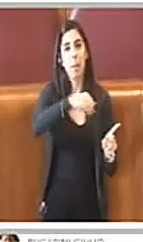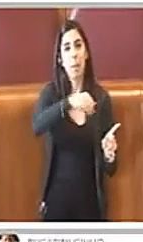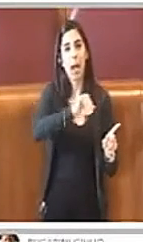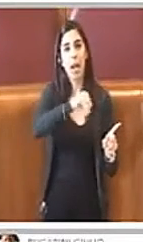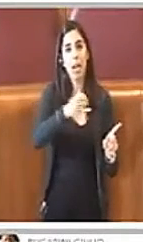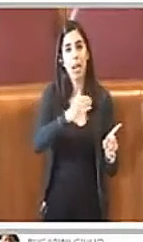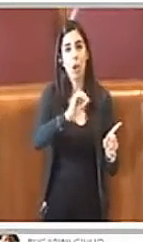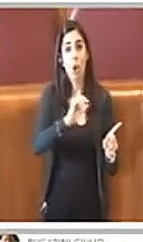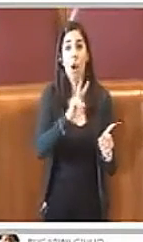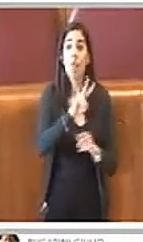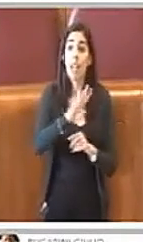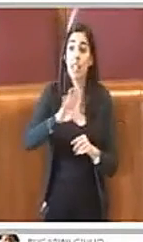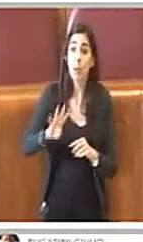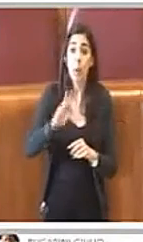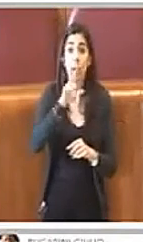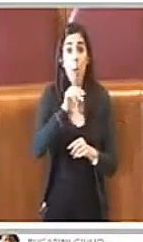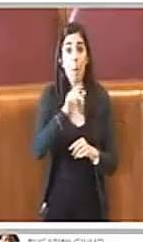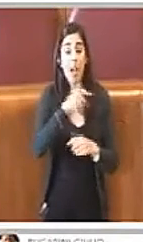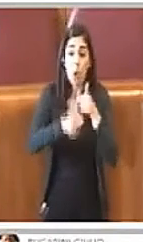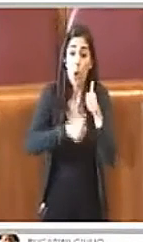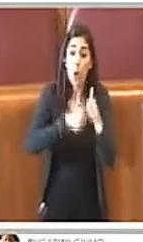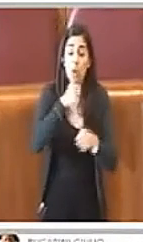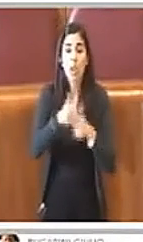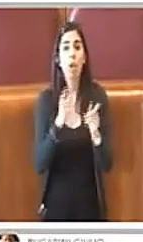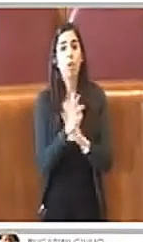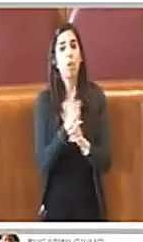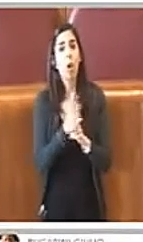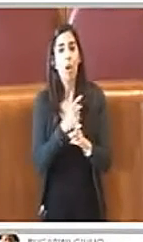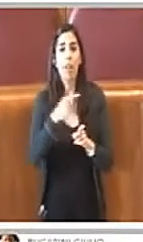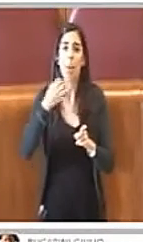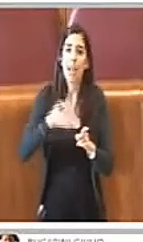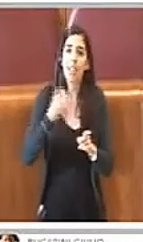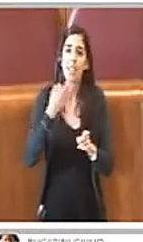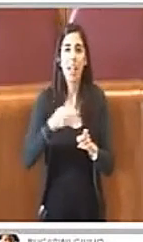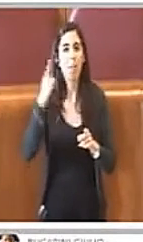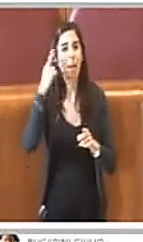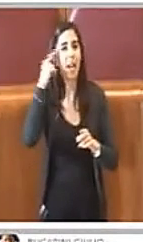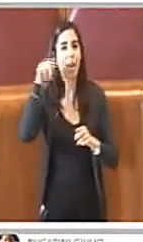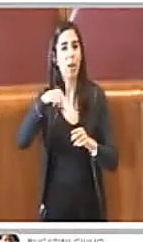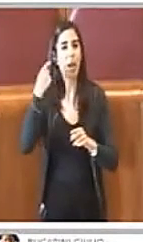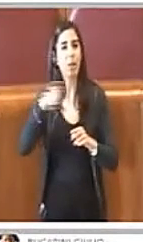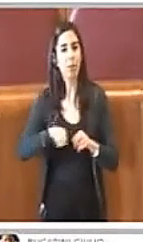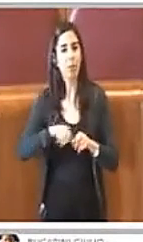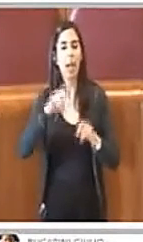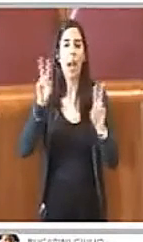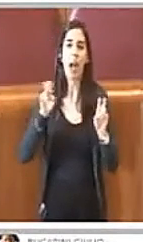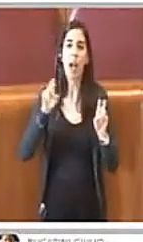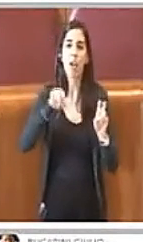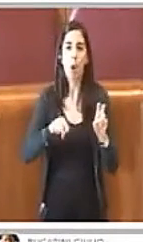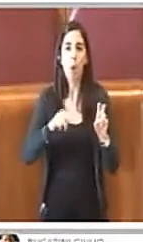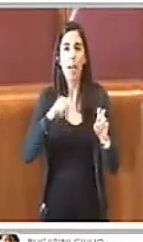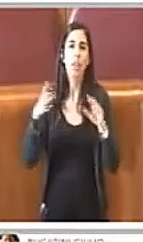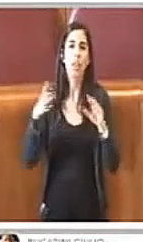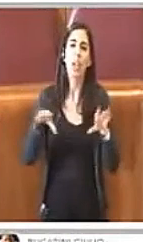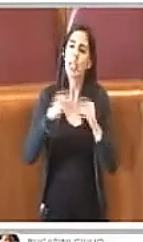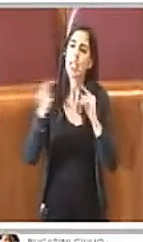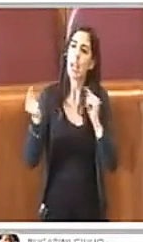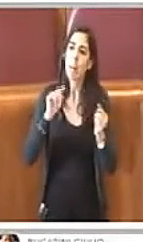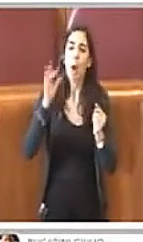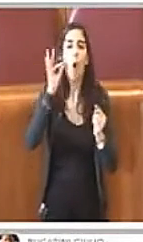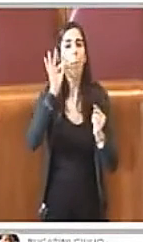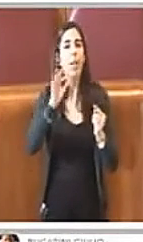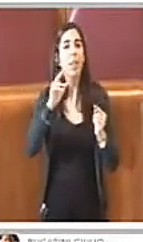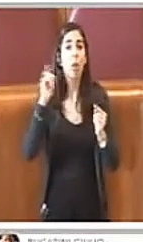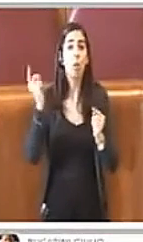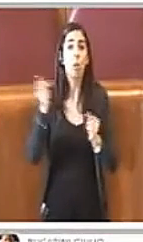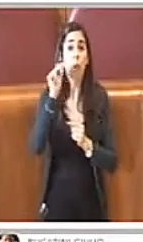marzo di ogni anno contribuire a mantenere vivo il dibattito per una maggiore conoscenza e diffusione delle